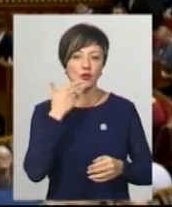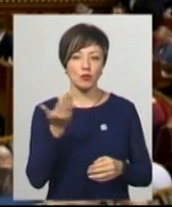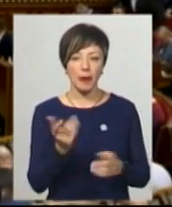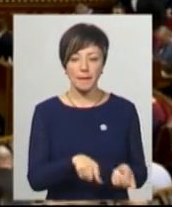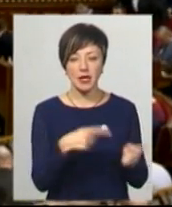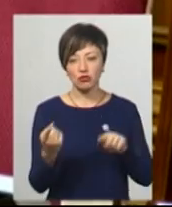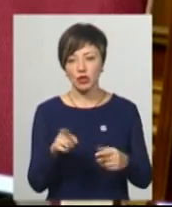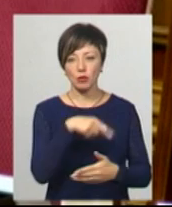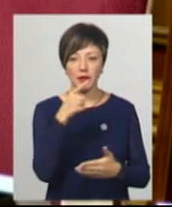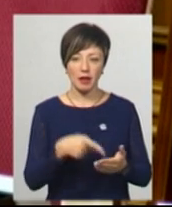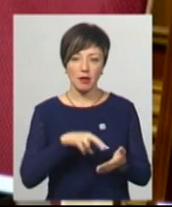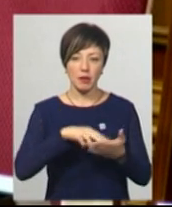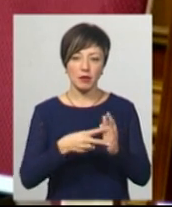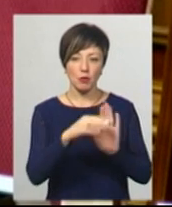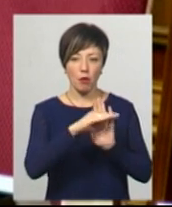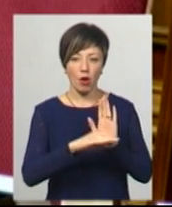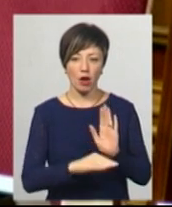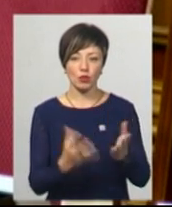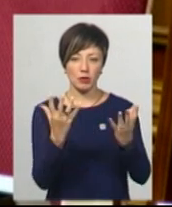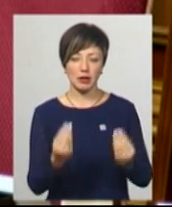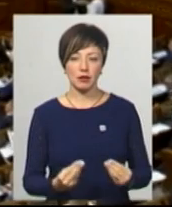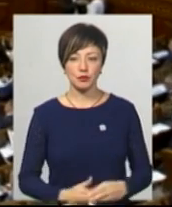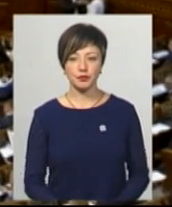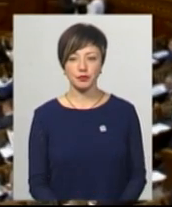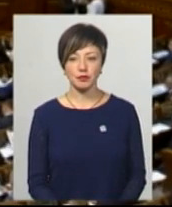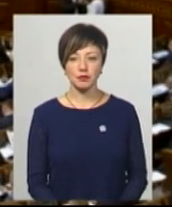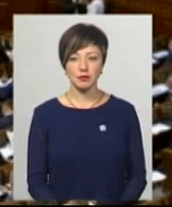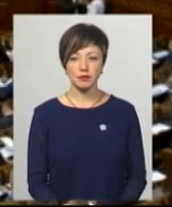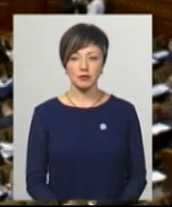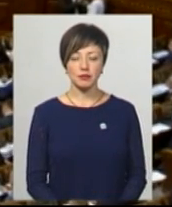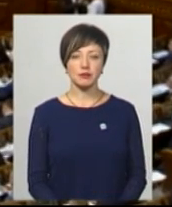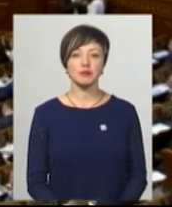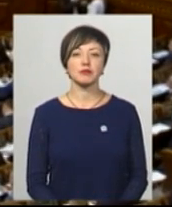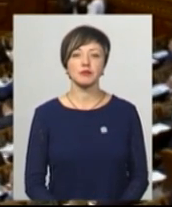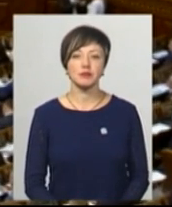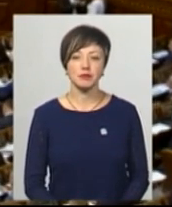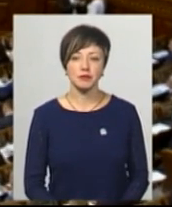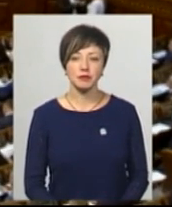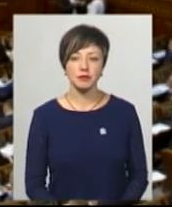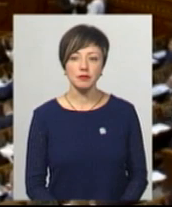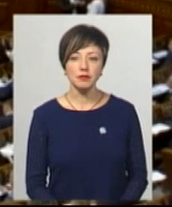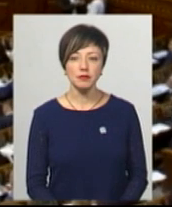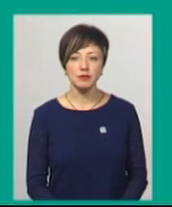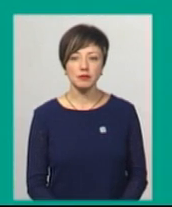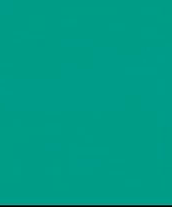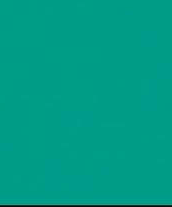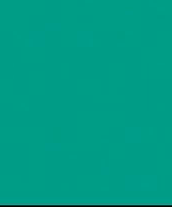перейшли до питань, передбачених порядком денним. Олена Блізнякова, Ольга Шеремет, Олександр Тимінський. Новини на Суспільному.